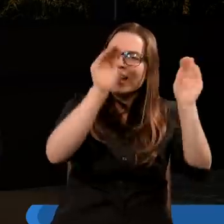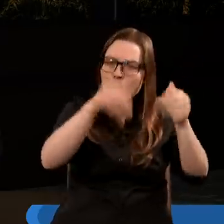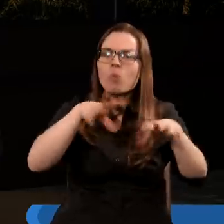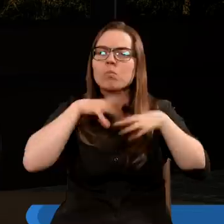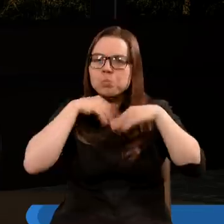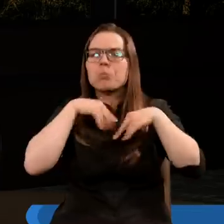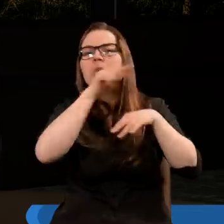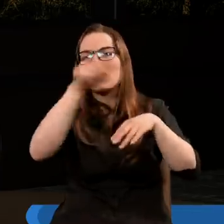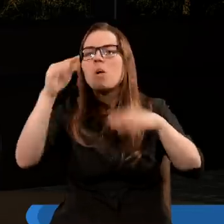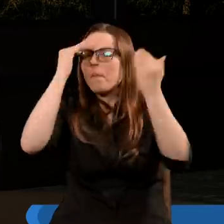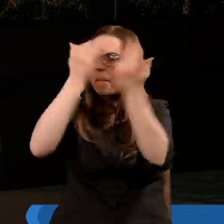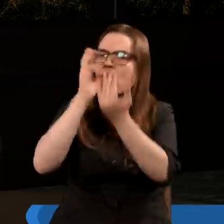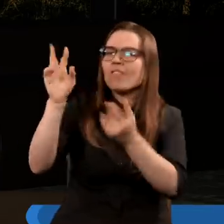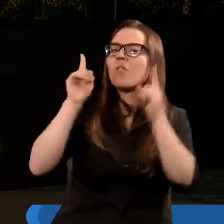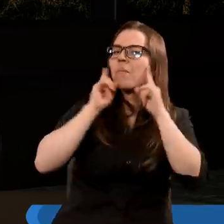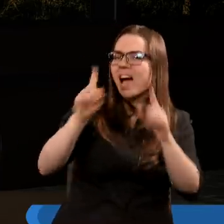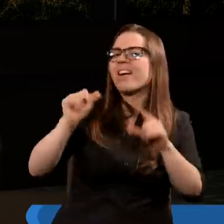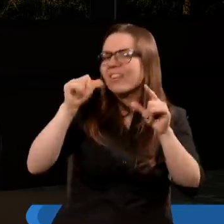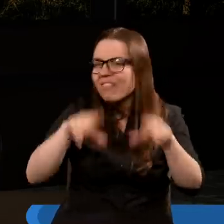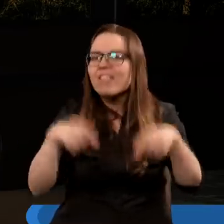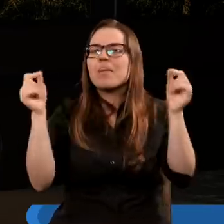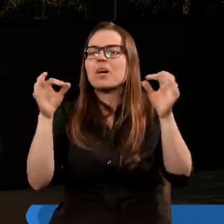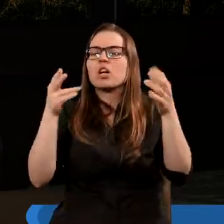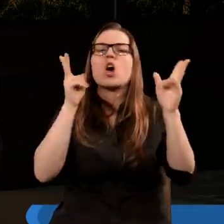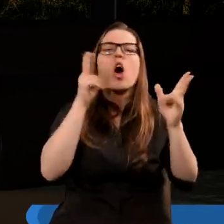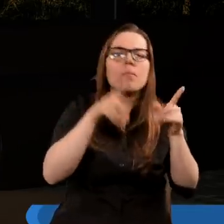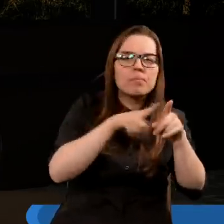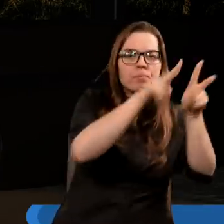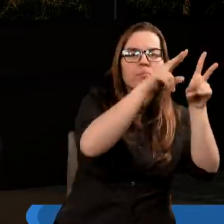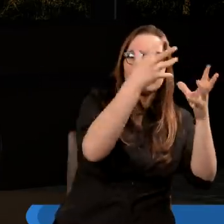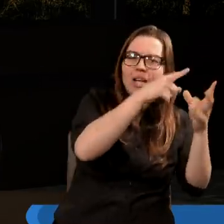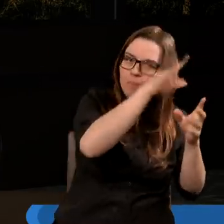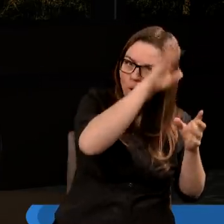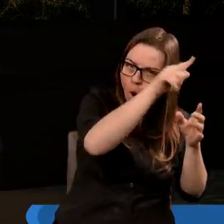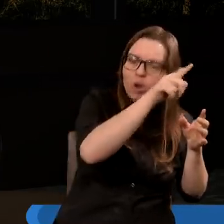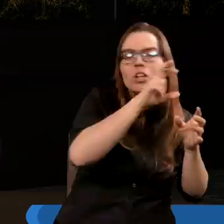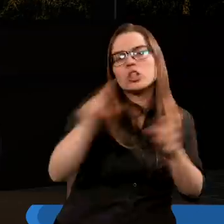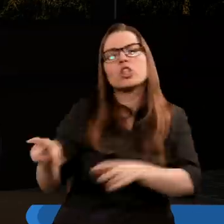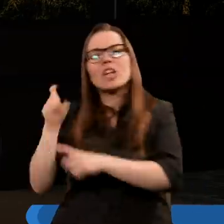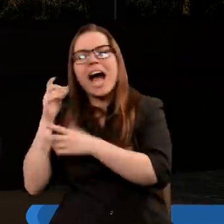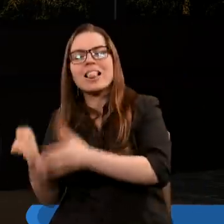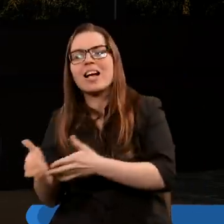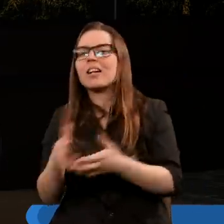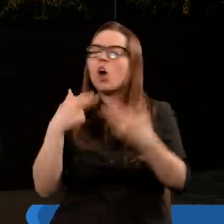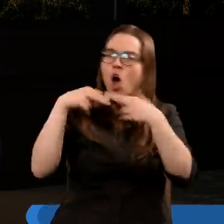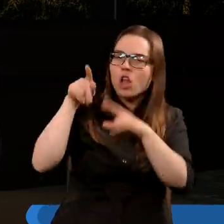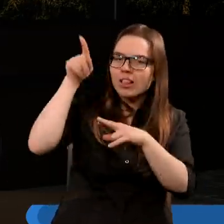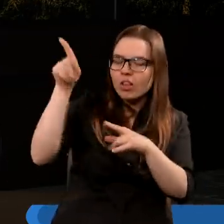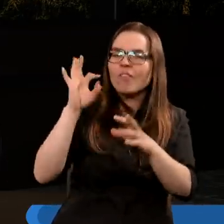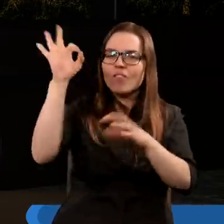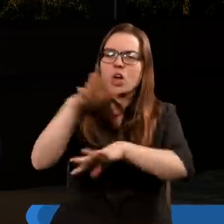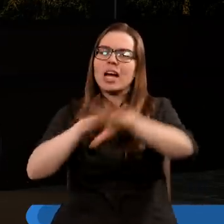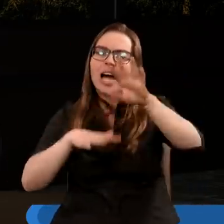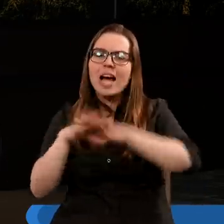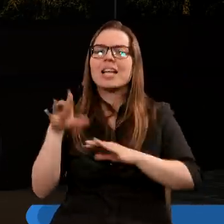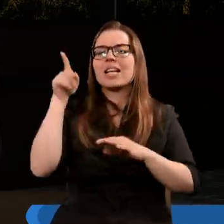poznać twoją prawdę i wybrać, kogo chcę uczynić Bogiem w swoim życiu. Oddajemy się, Panie, w twoje